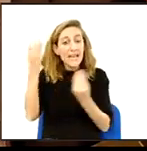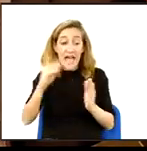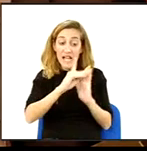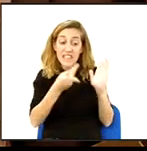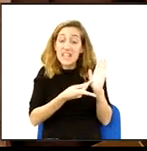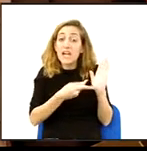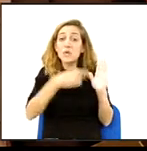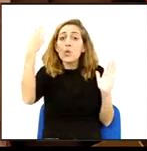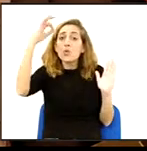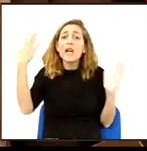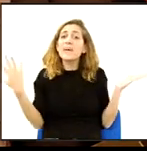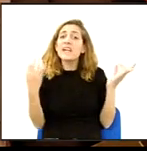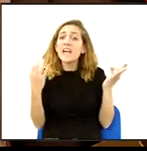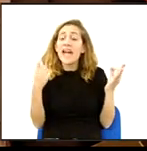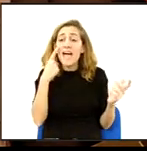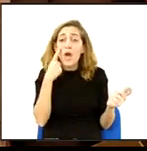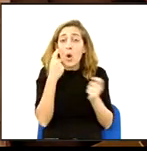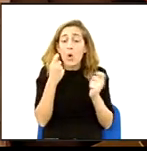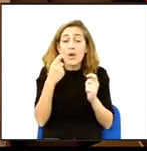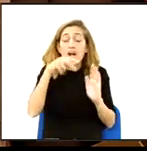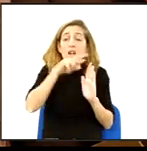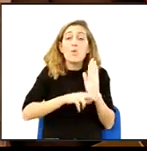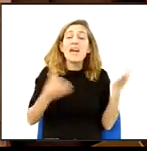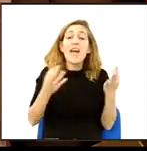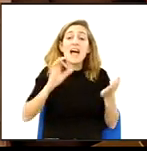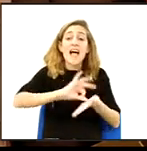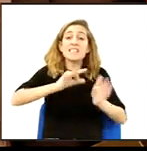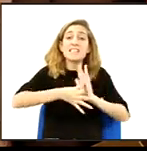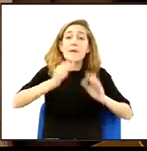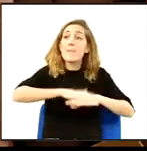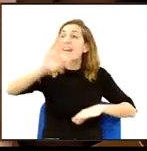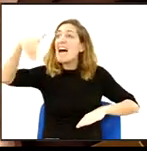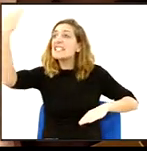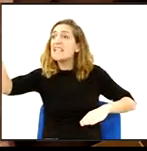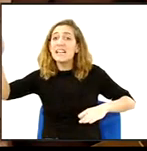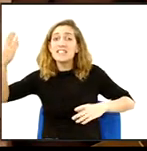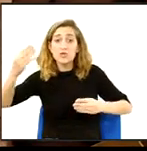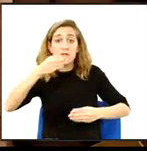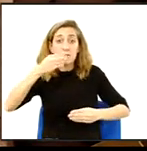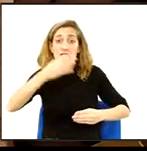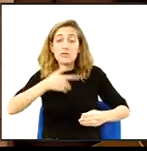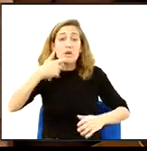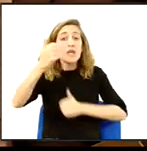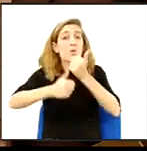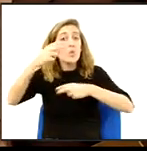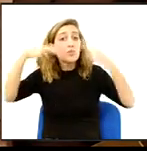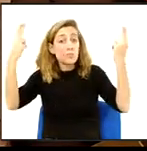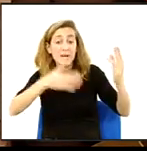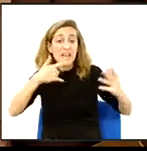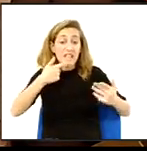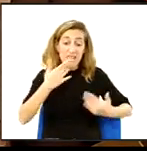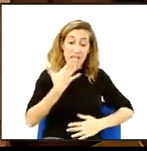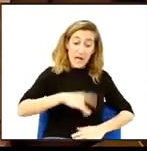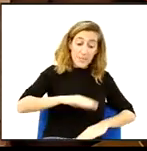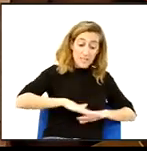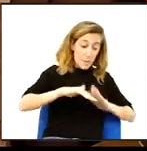es limita a regularitzar el sistema d'externalització dels menjadors a través d'un concurs públic deixant fora la capacitat del